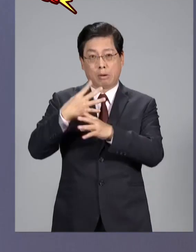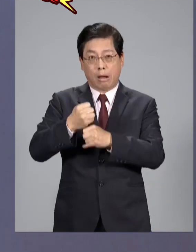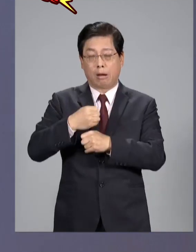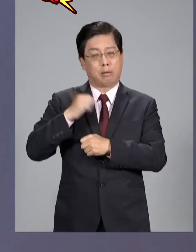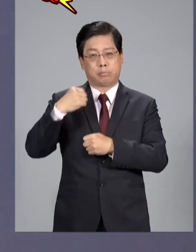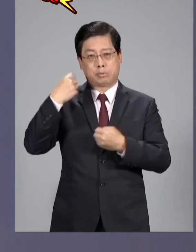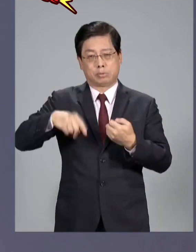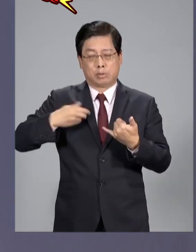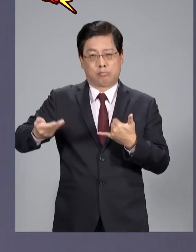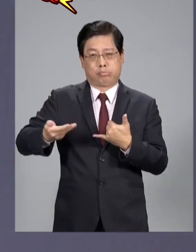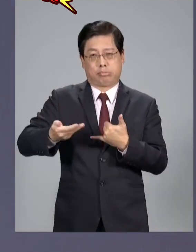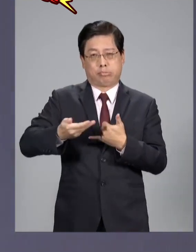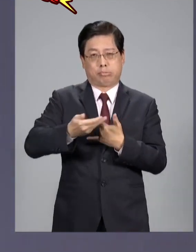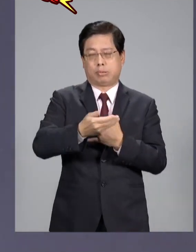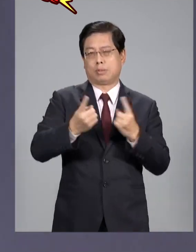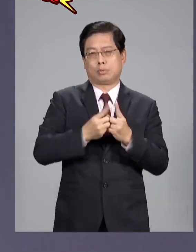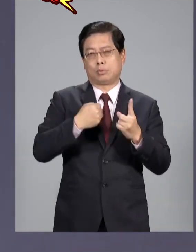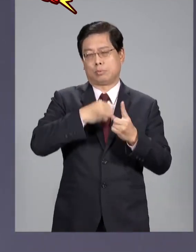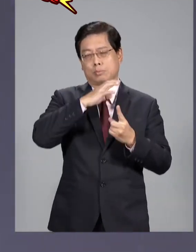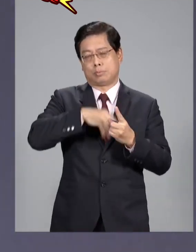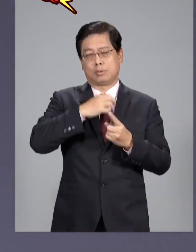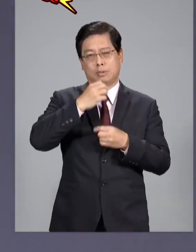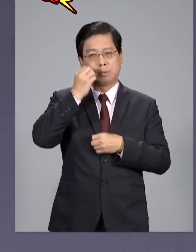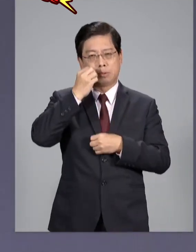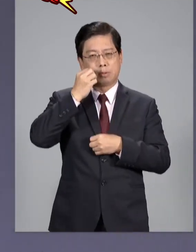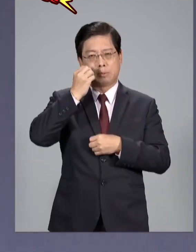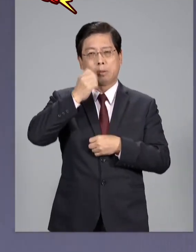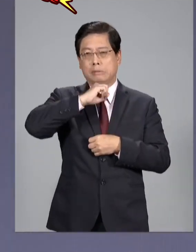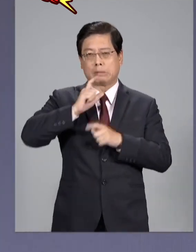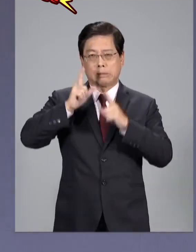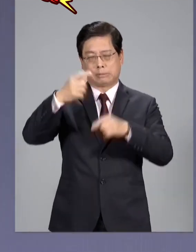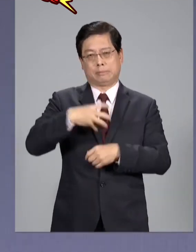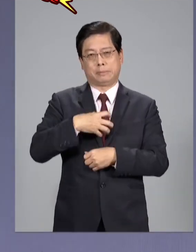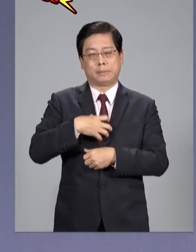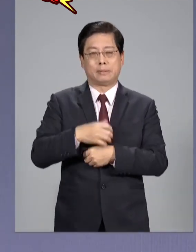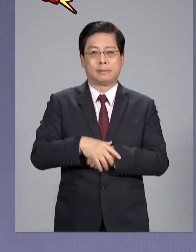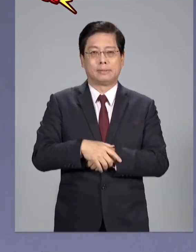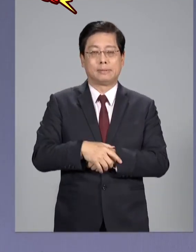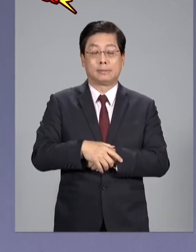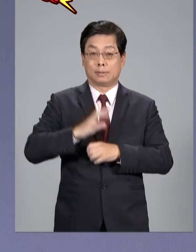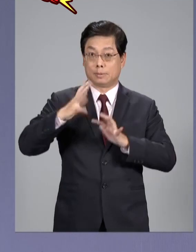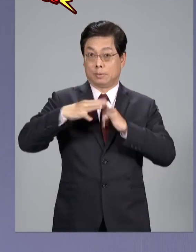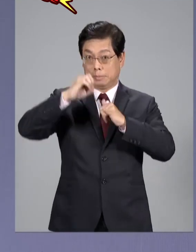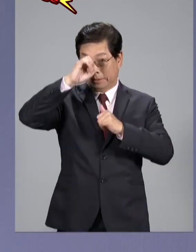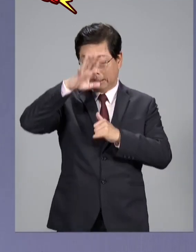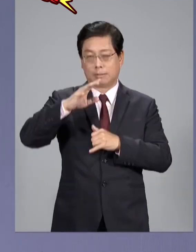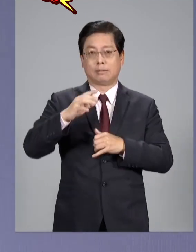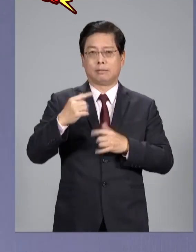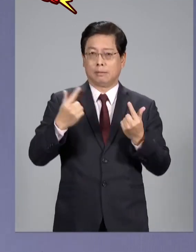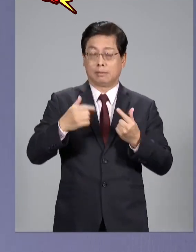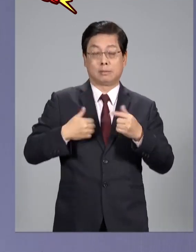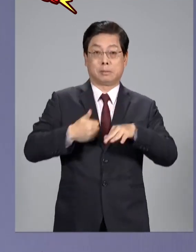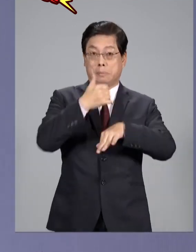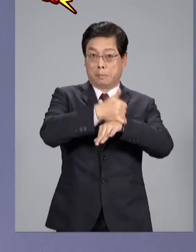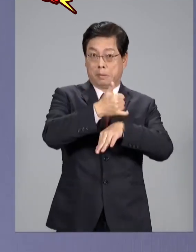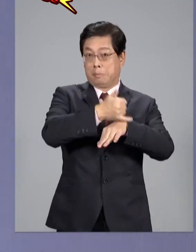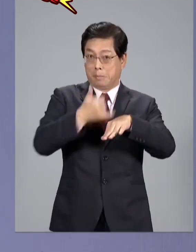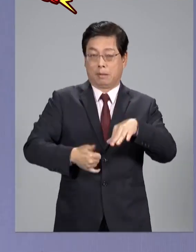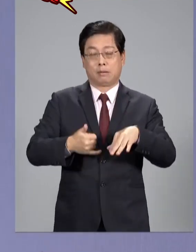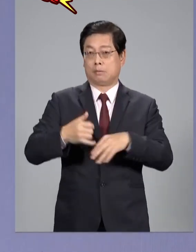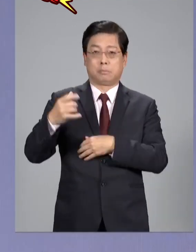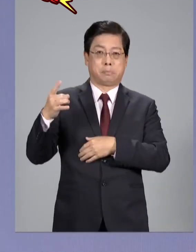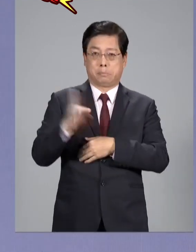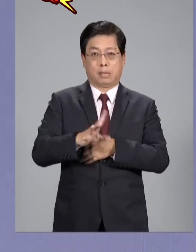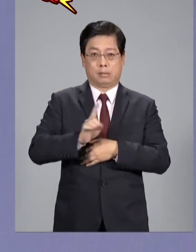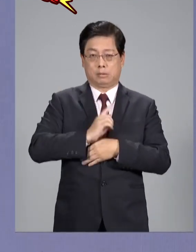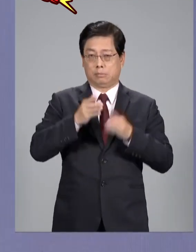到我們東方去了好像對我們花東造成威脅讓我們很害怕所以呢國民黨不管再朝或再野從來沒有